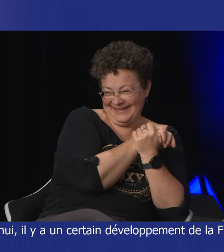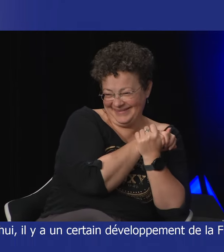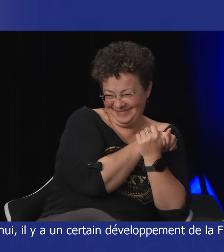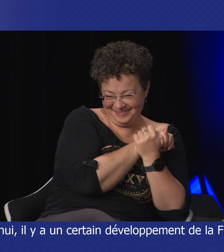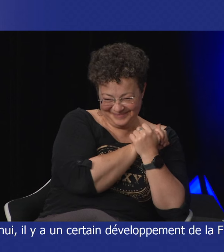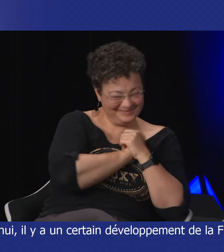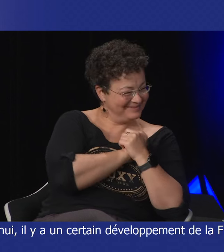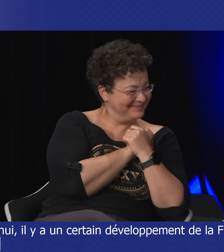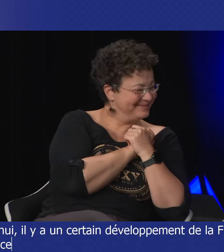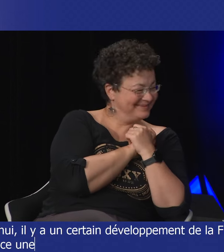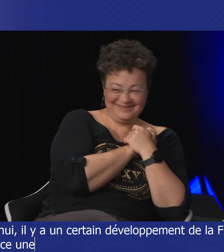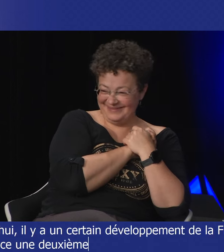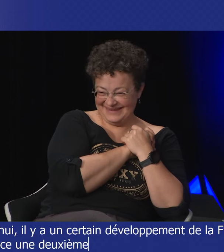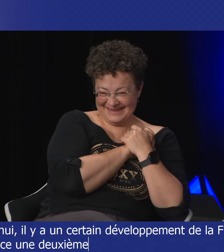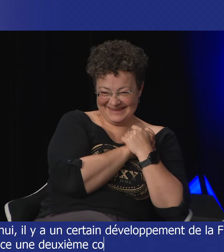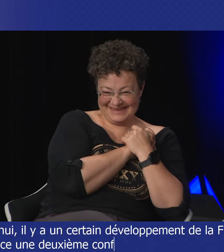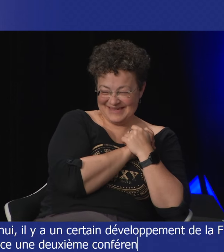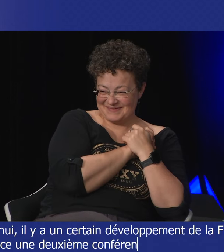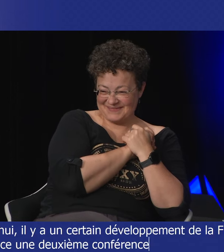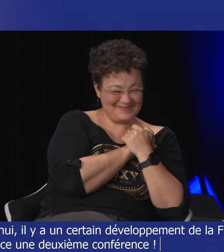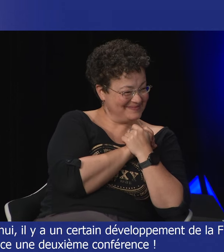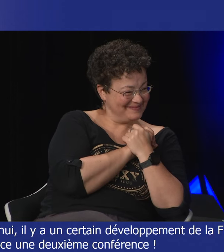on commence une deuxième une deuxième conférence